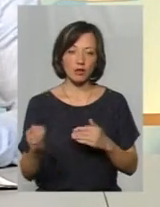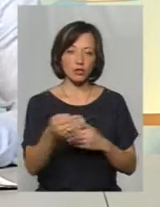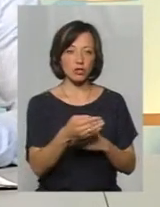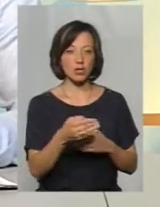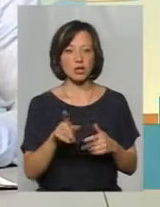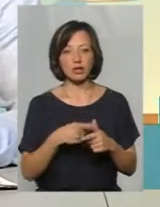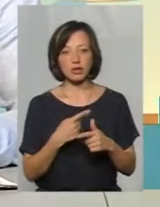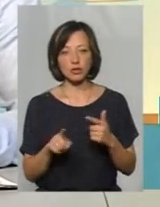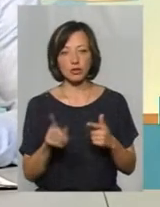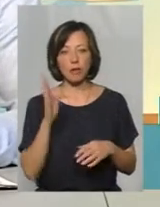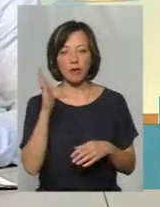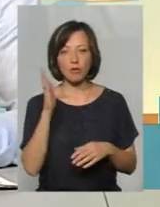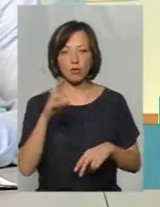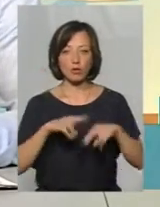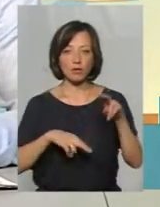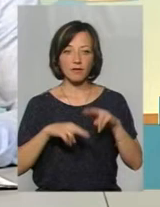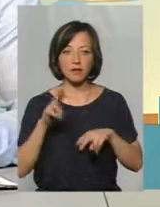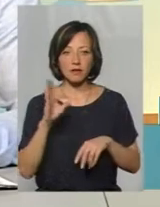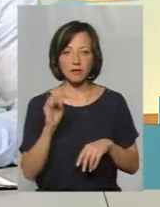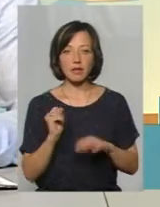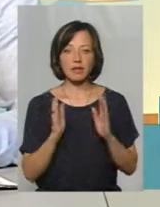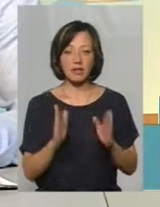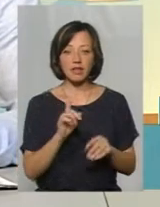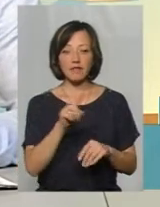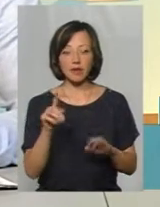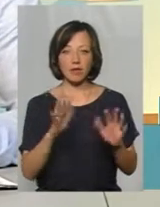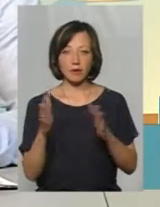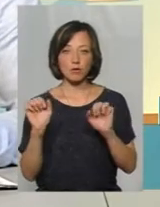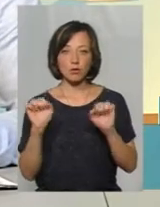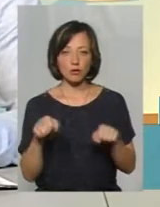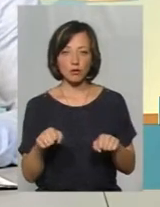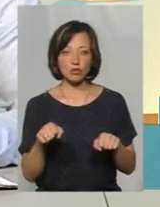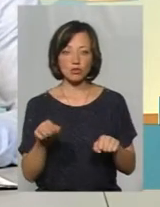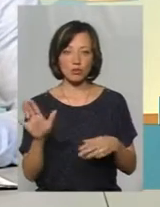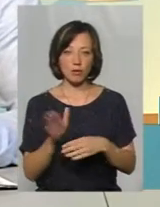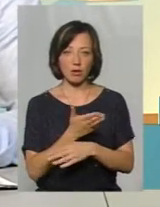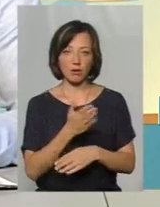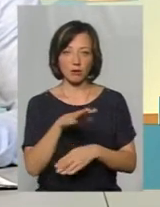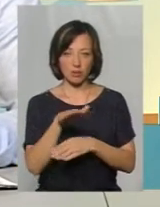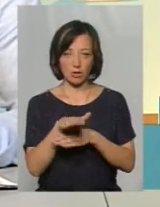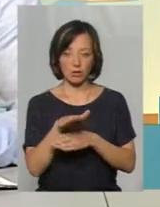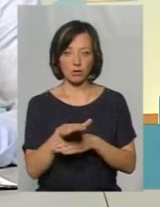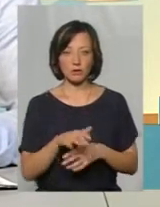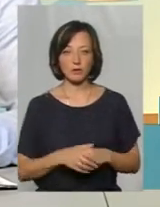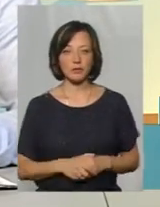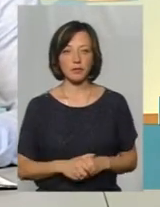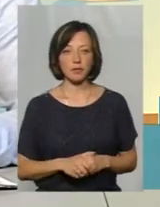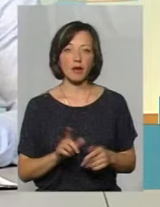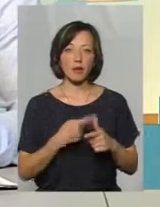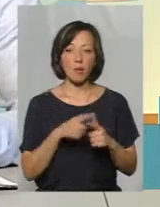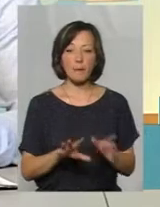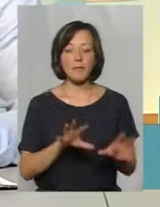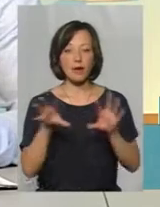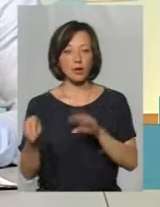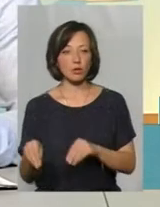майбутнього будівництва, тільки у тих випадках можуть зникати тимчасові споруди чи переноситись